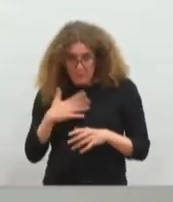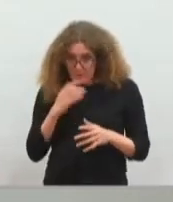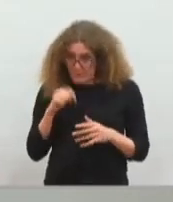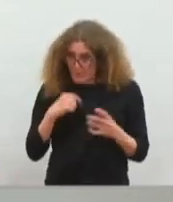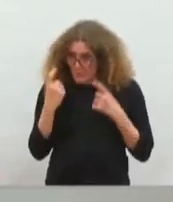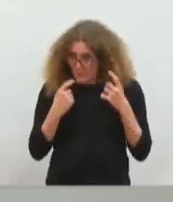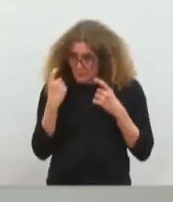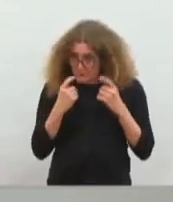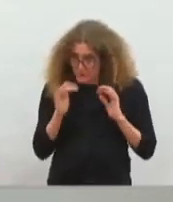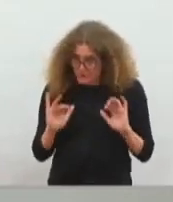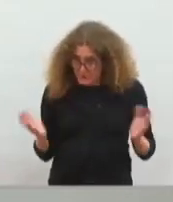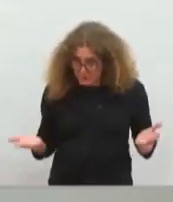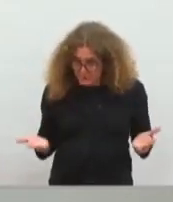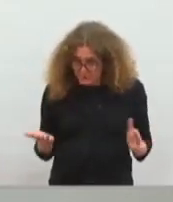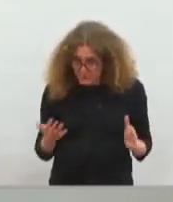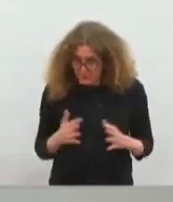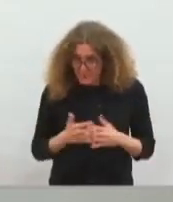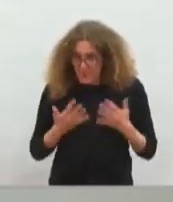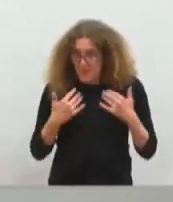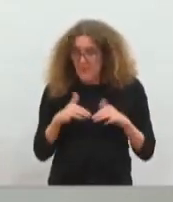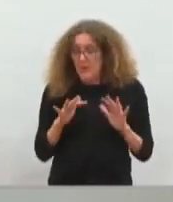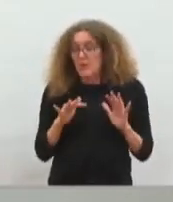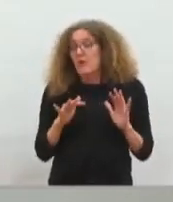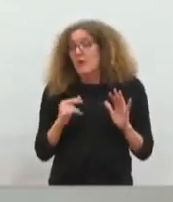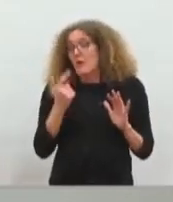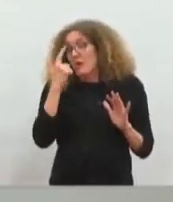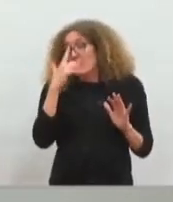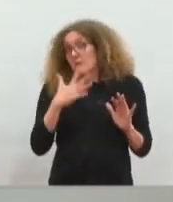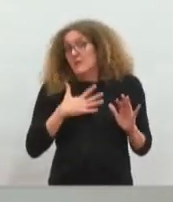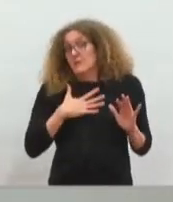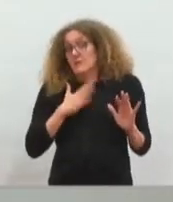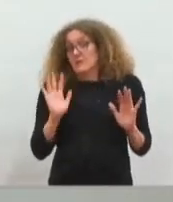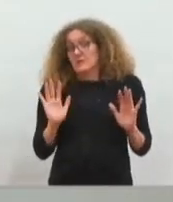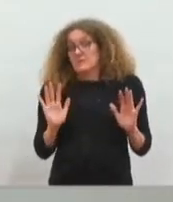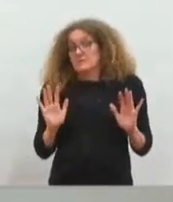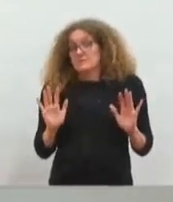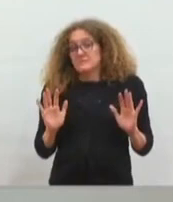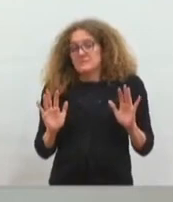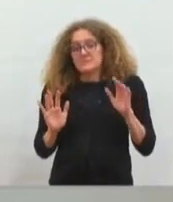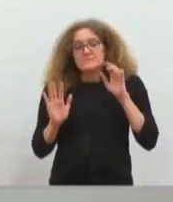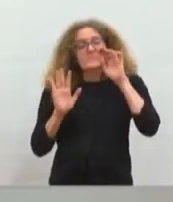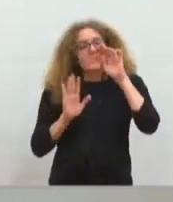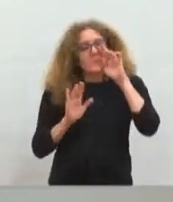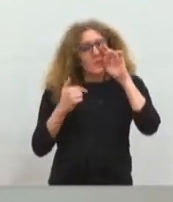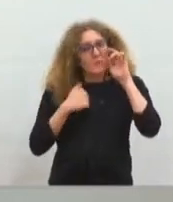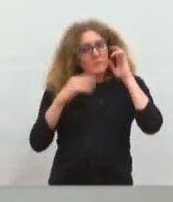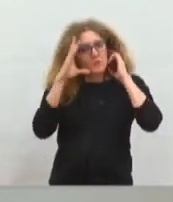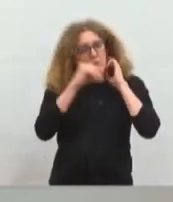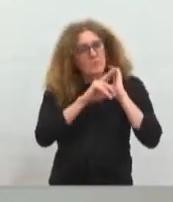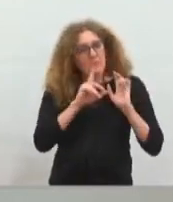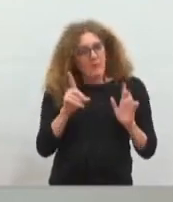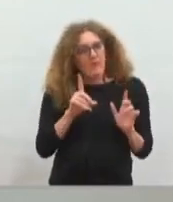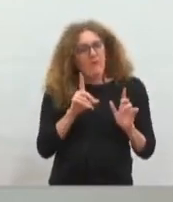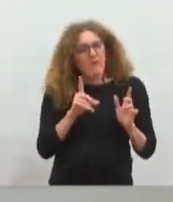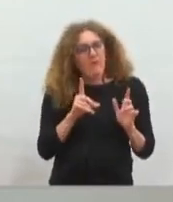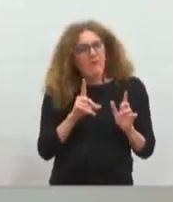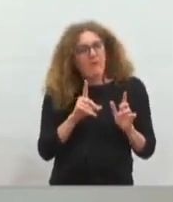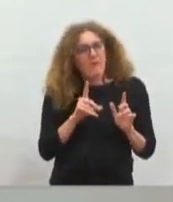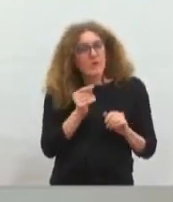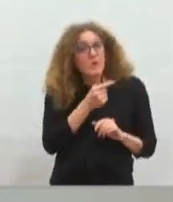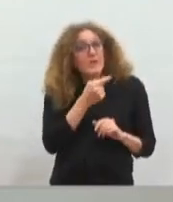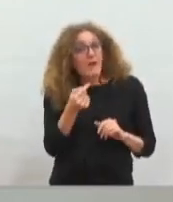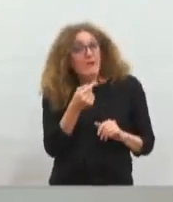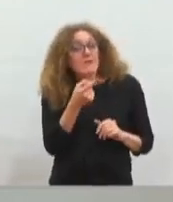Mais il est très clair que, d'un certain point de vue, mais je n'oublierai pas les inconvénients de la régie, mais